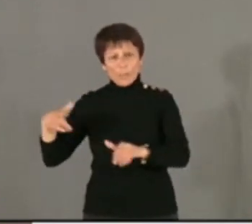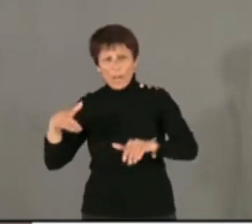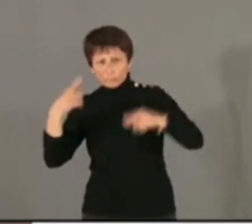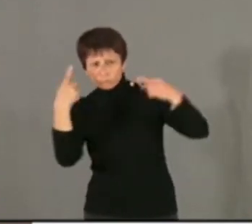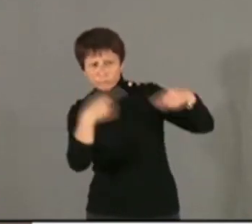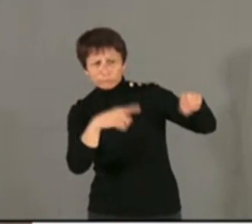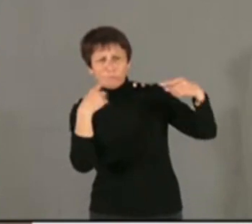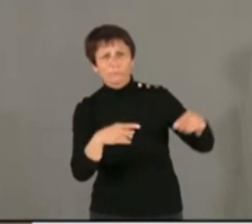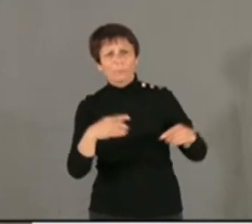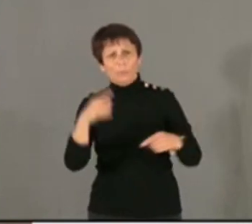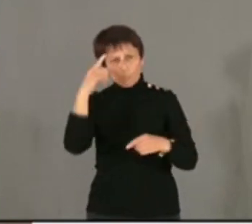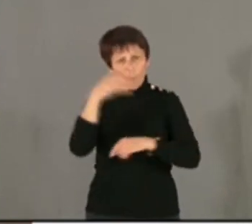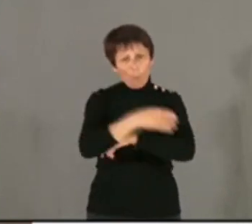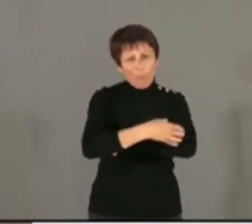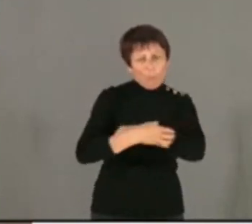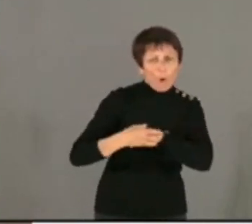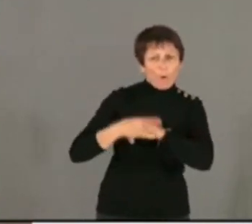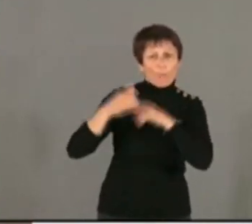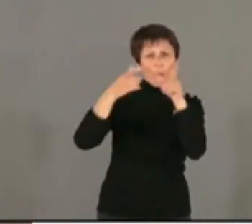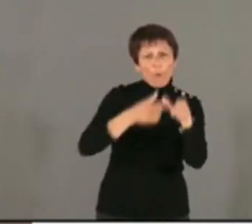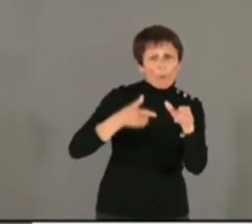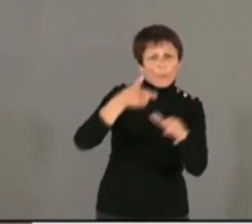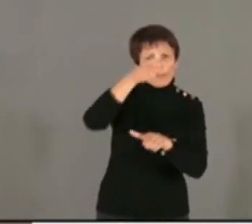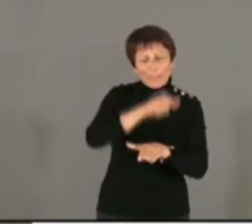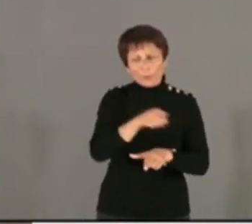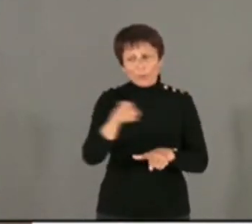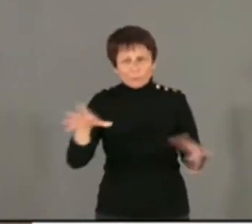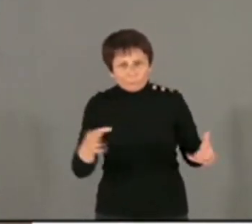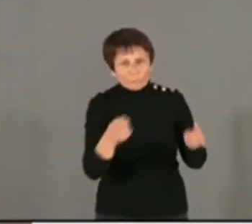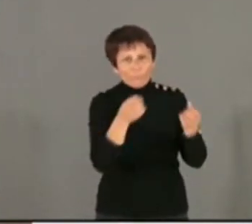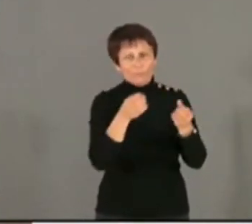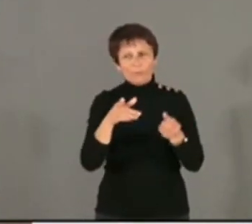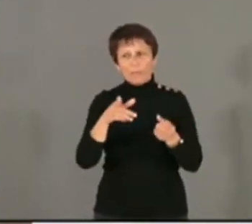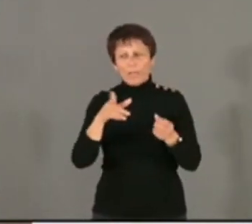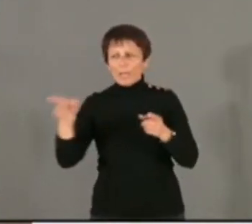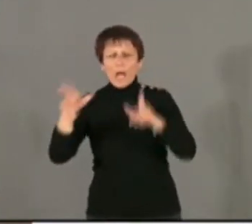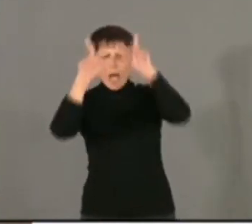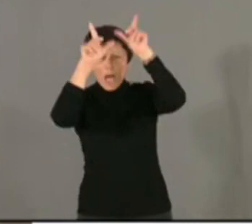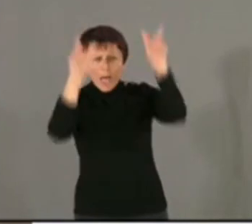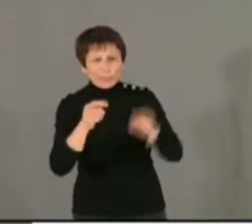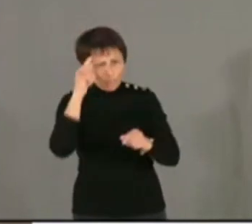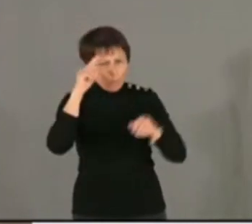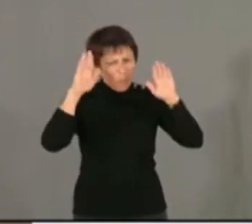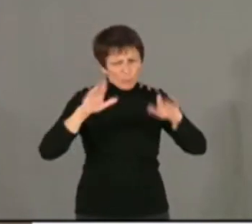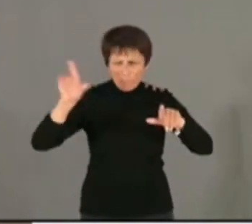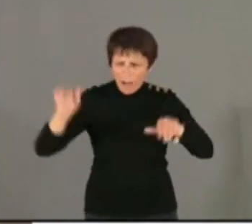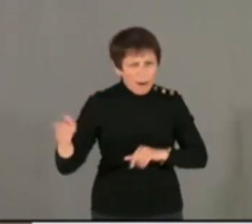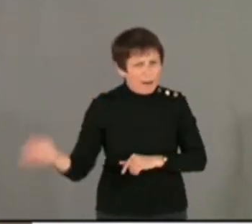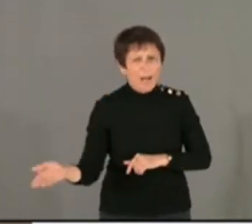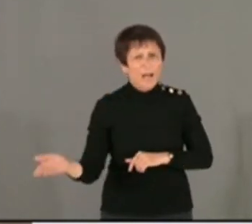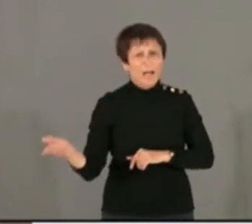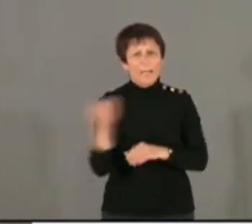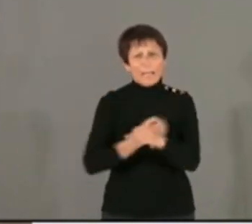l'intérêt pour les plus pauvres des colons européens et l'incontestable respect envers les musulmans. Il créa les bureaux